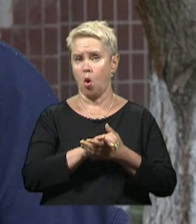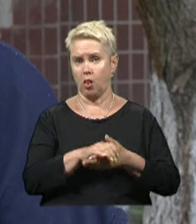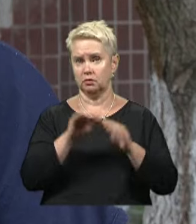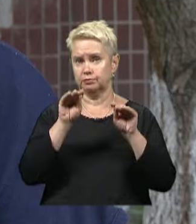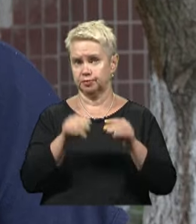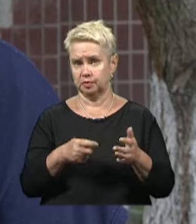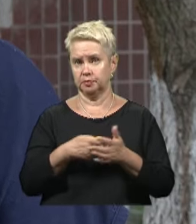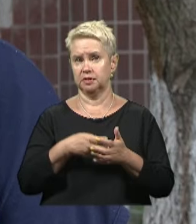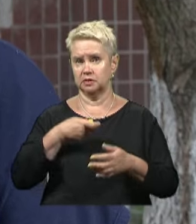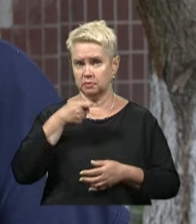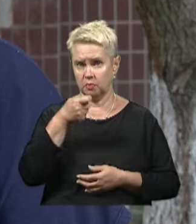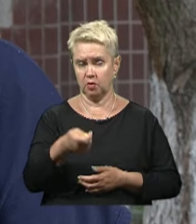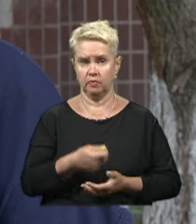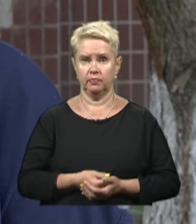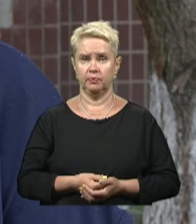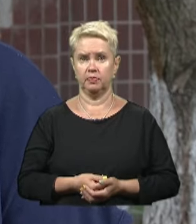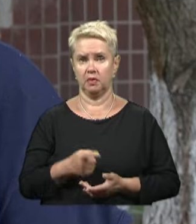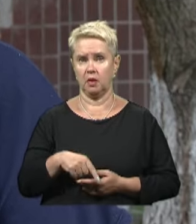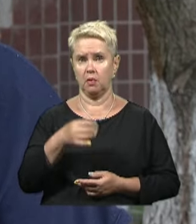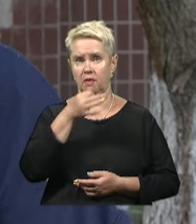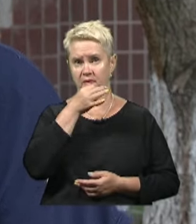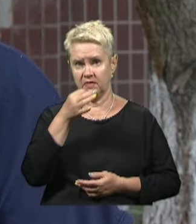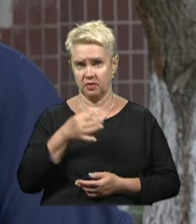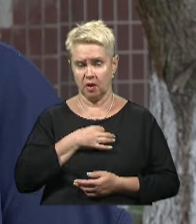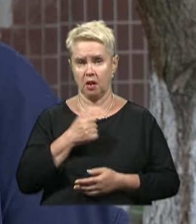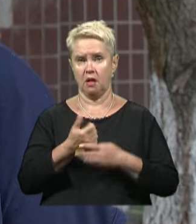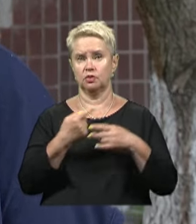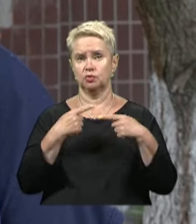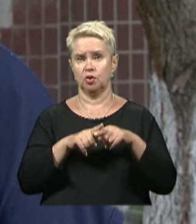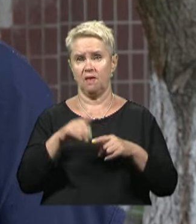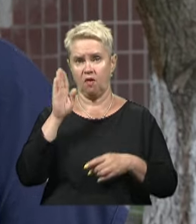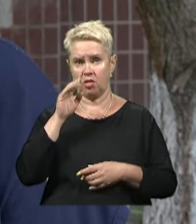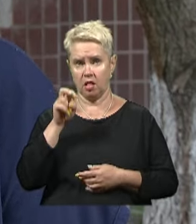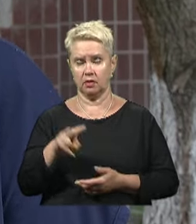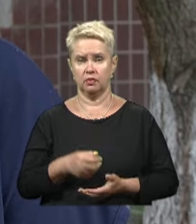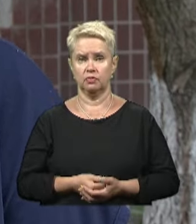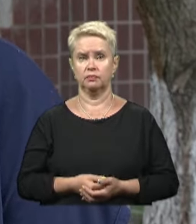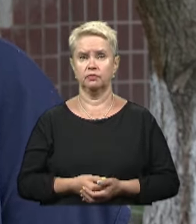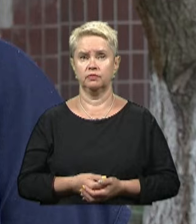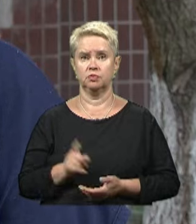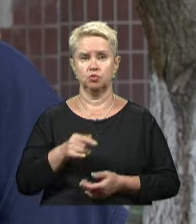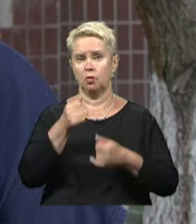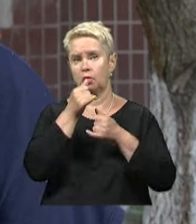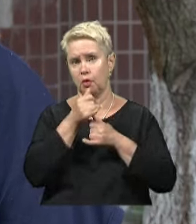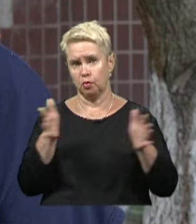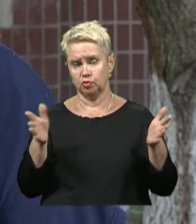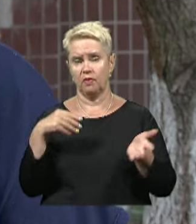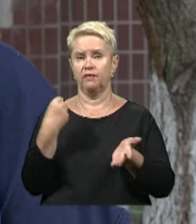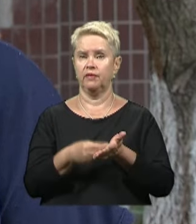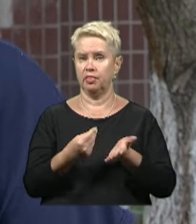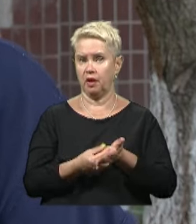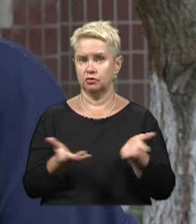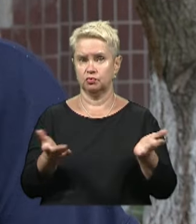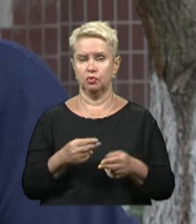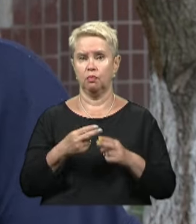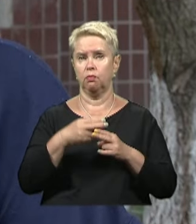написали письмовий лист. Але нам відповів головний інженер Кривбасводоканалу, що це неможливо фінансово,